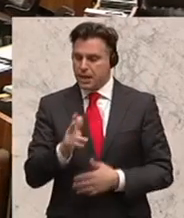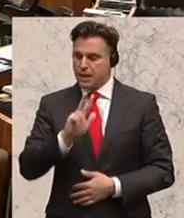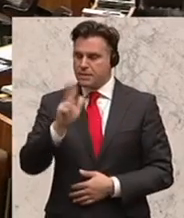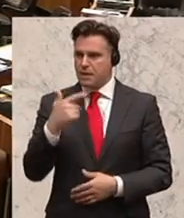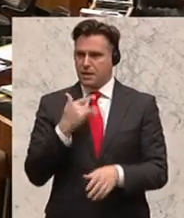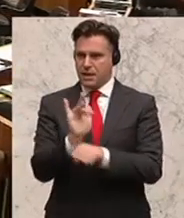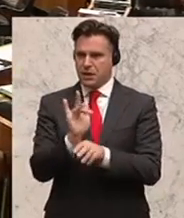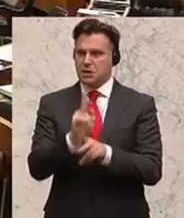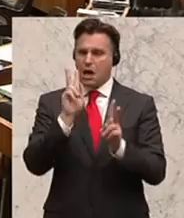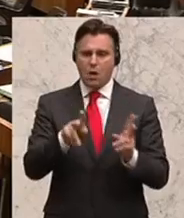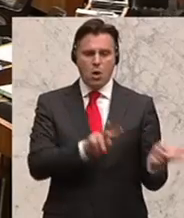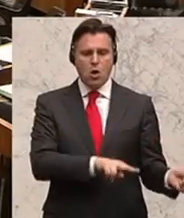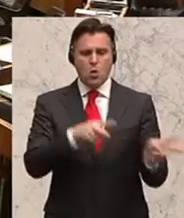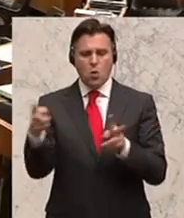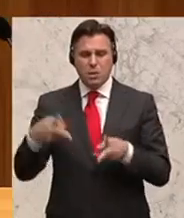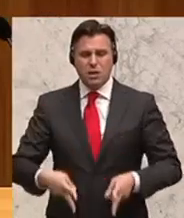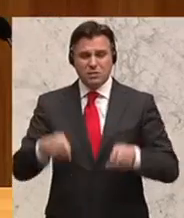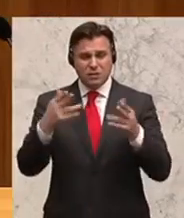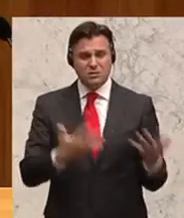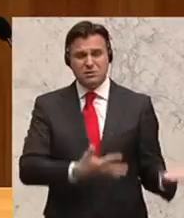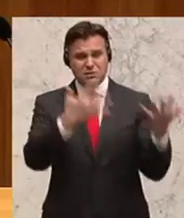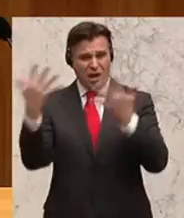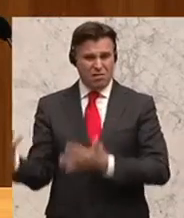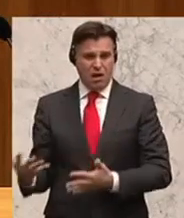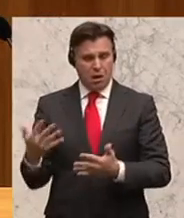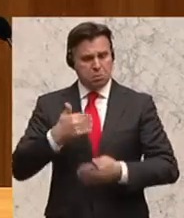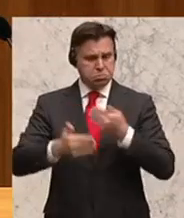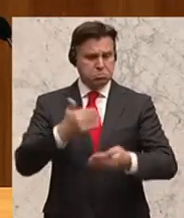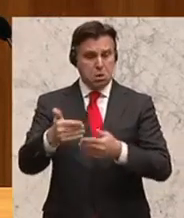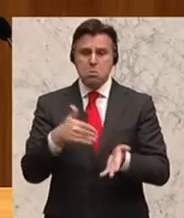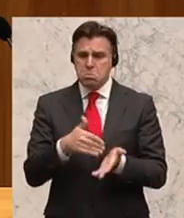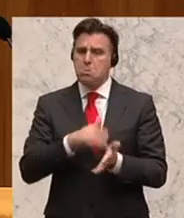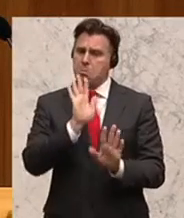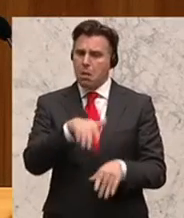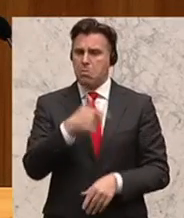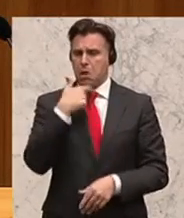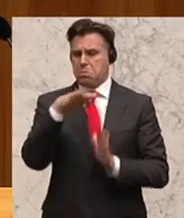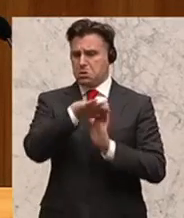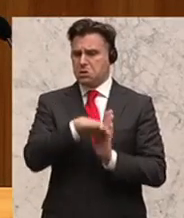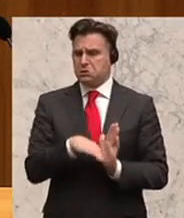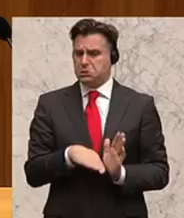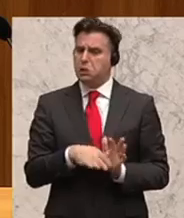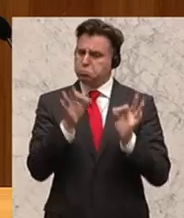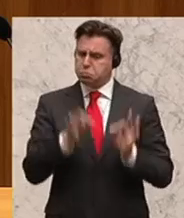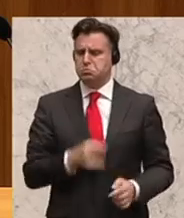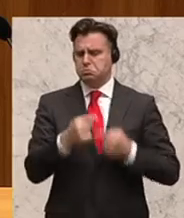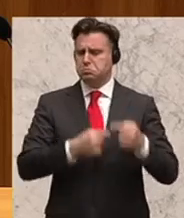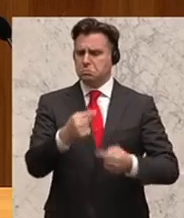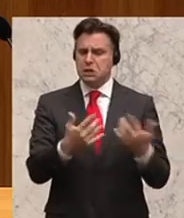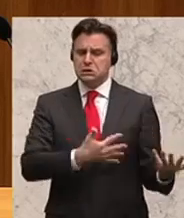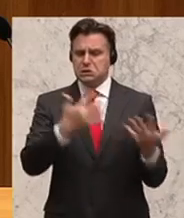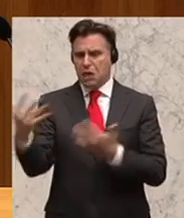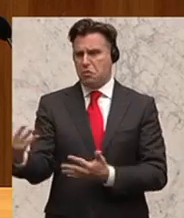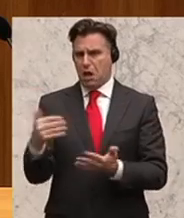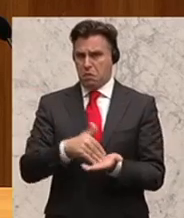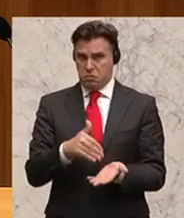die lange Übergangsfrist. Zehn Jahre lang soll das alte Kennzeichnungssystem noch immer gültig und aufrecht